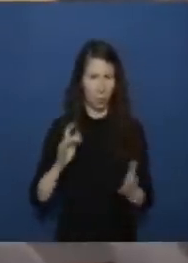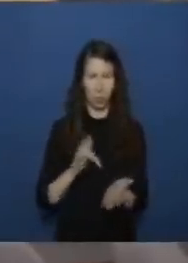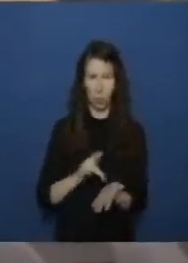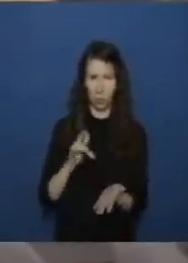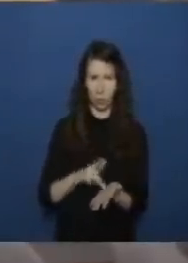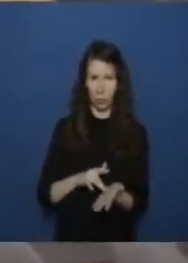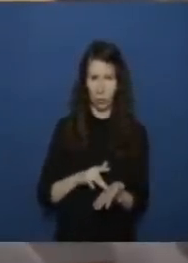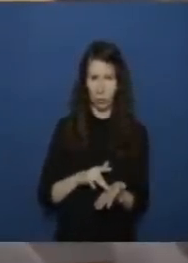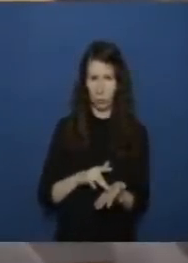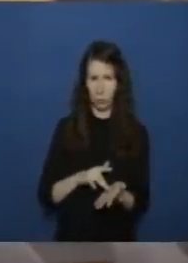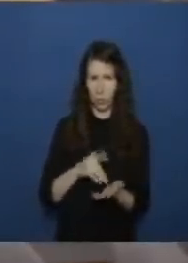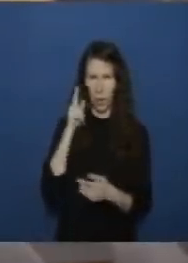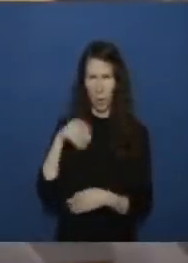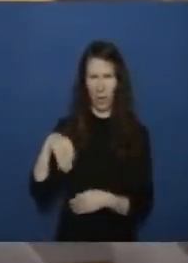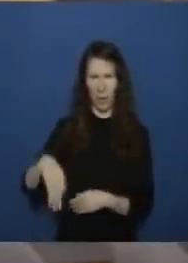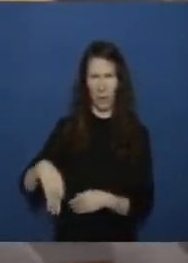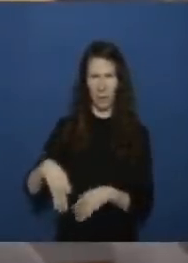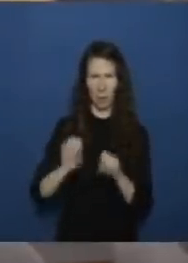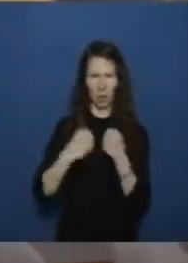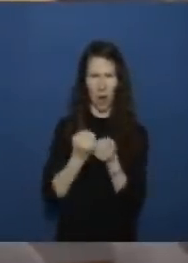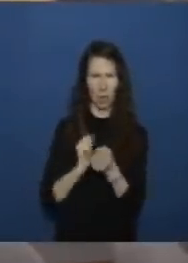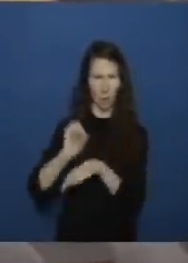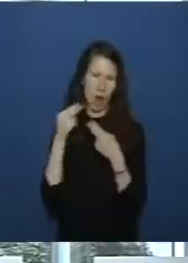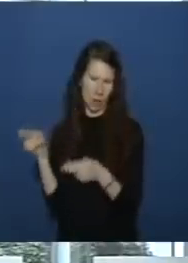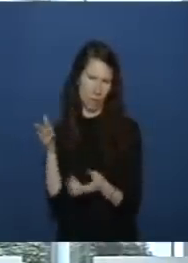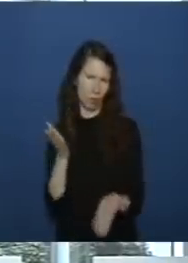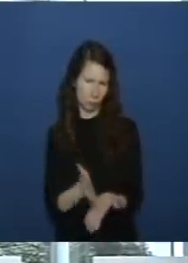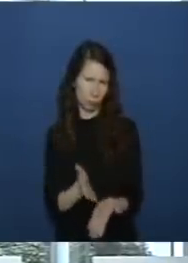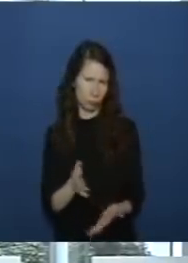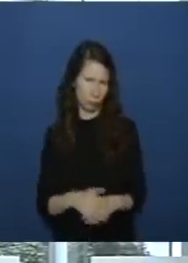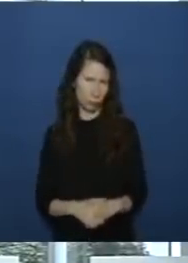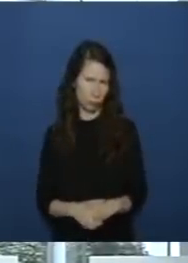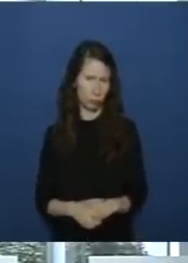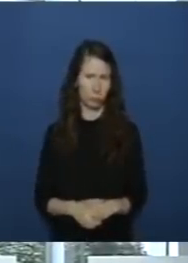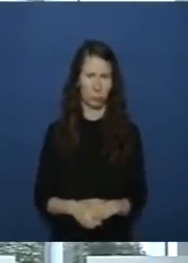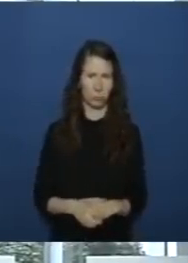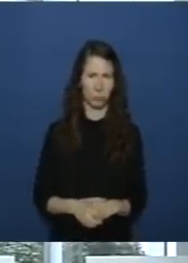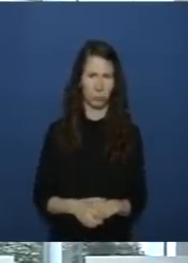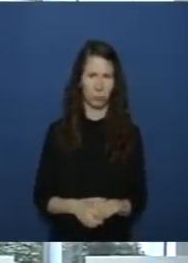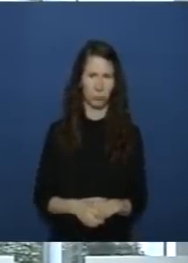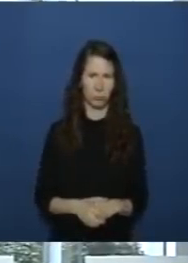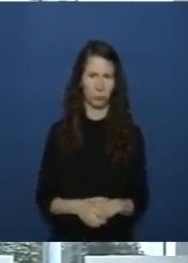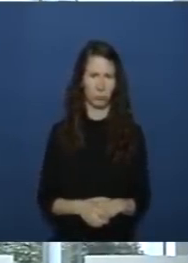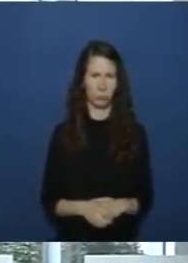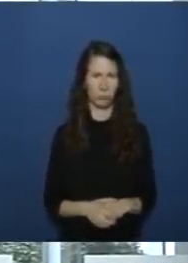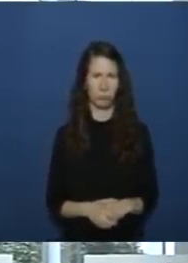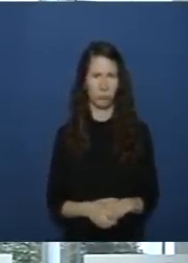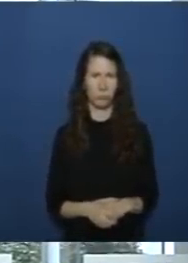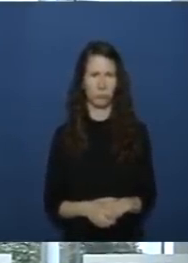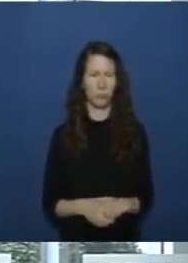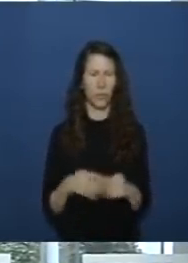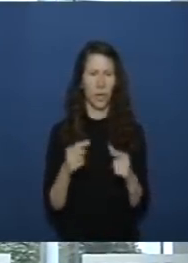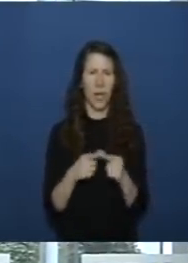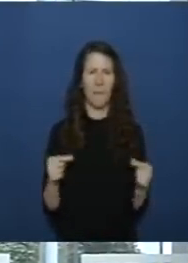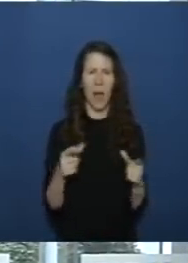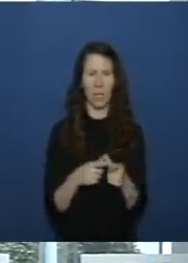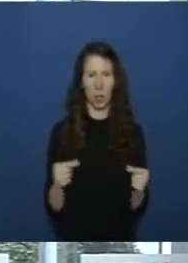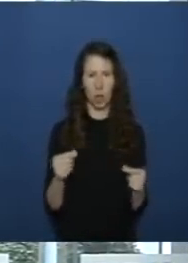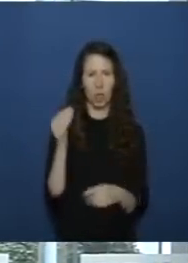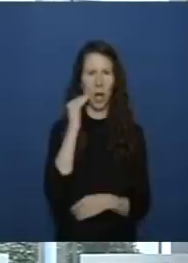namibischen staats überhaupt und ich habe noch eine weitere frage von der japanischen